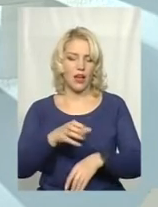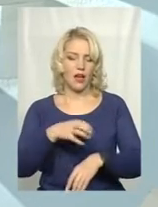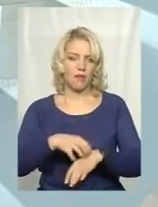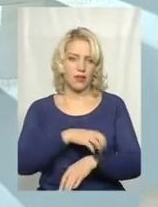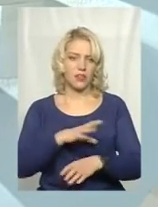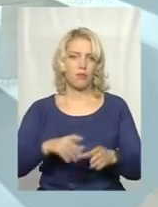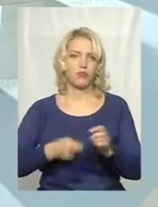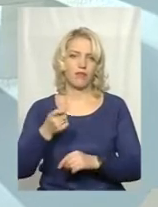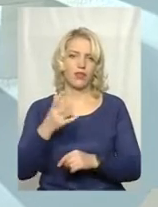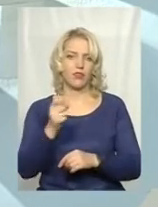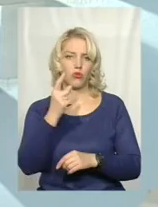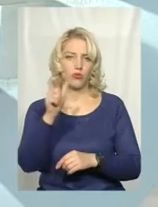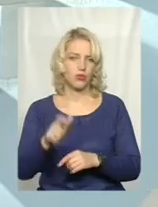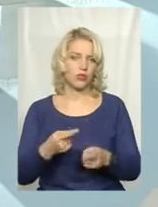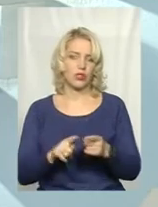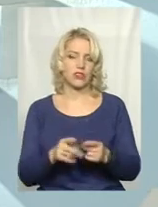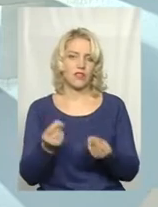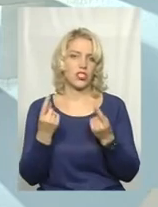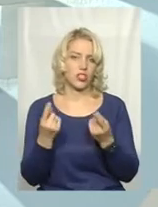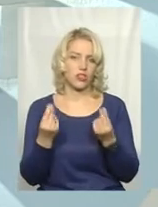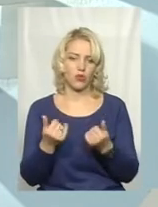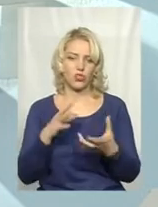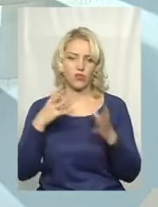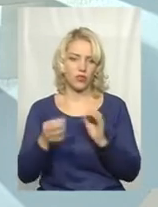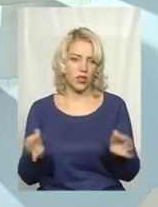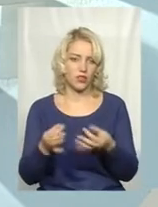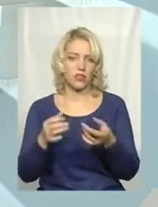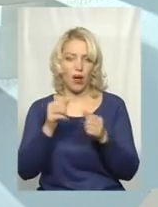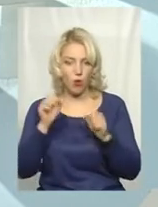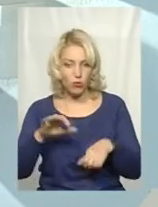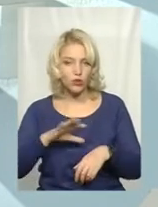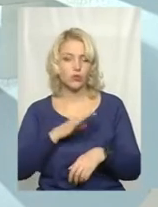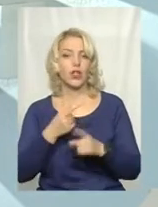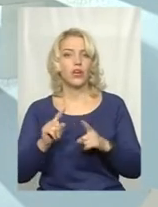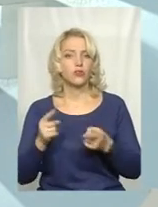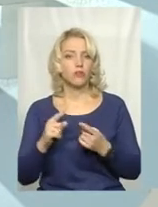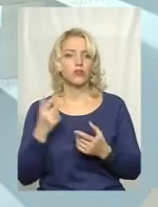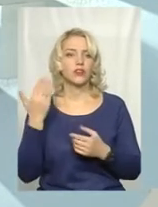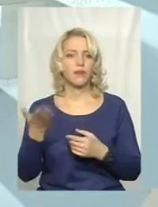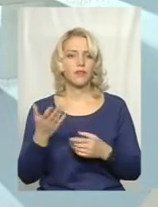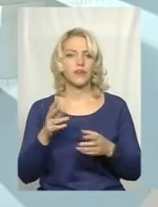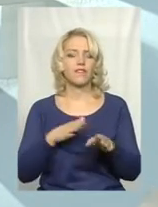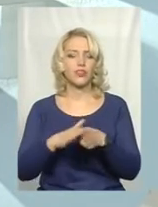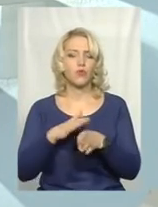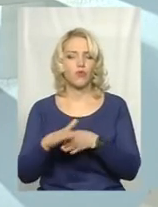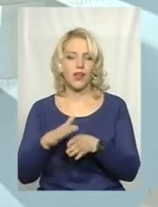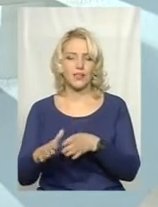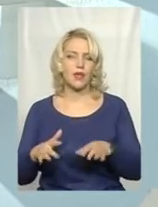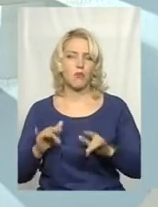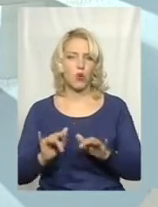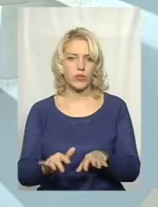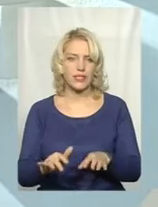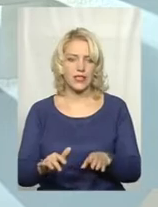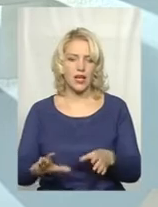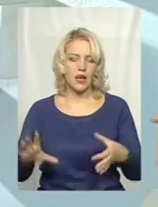депутата. Це величезні кошти, а результату може бути ніякого. І, фактично, там відбувається процес приєднання